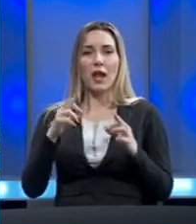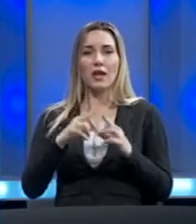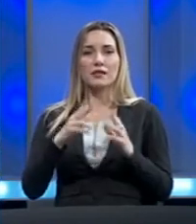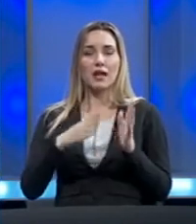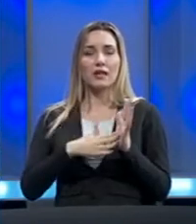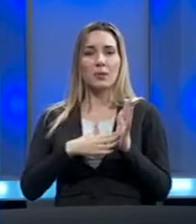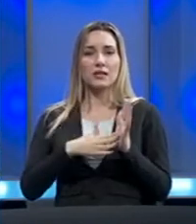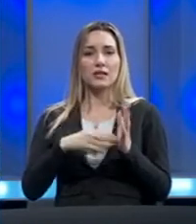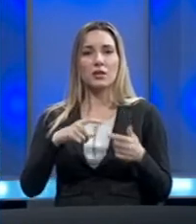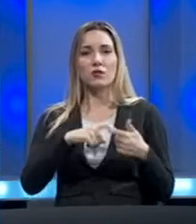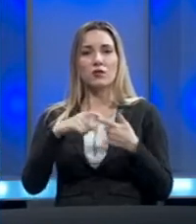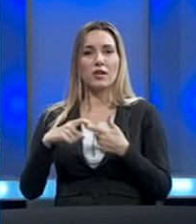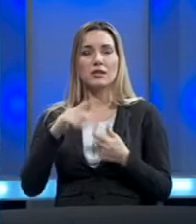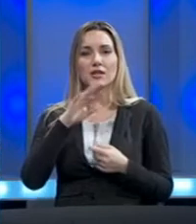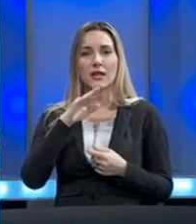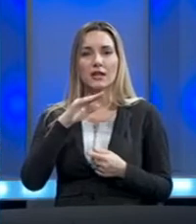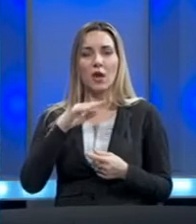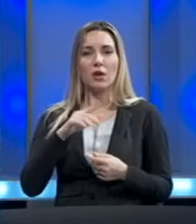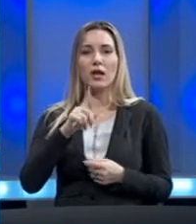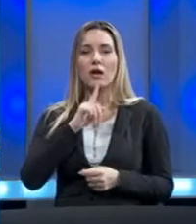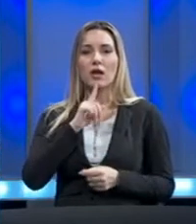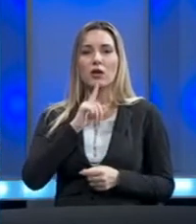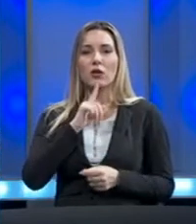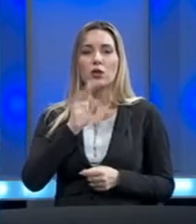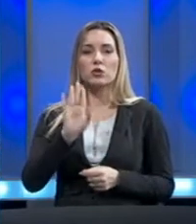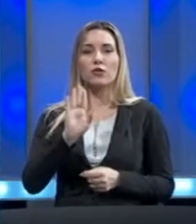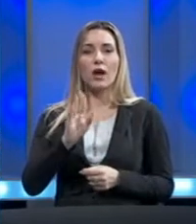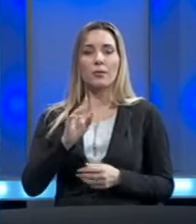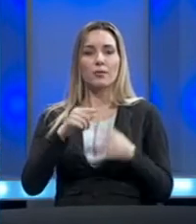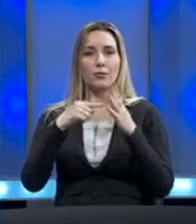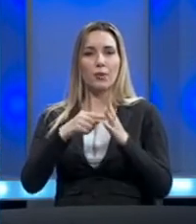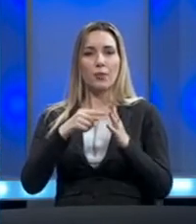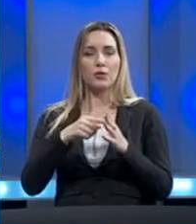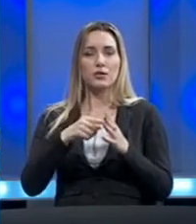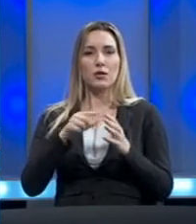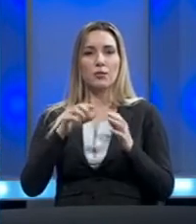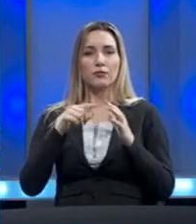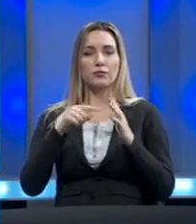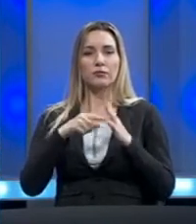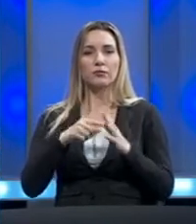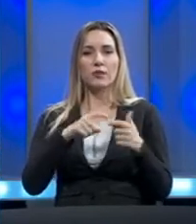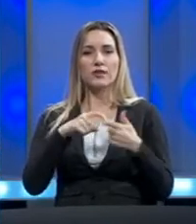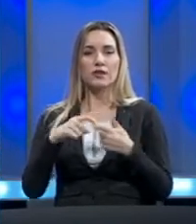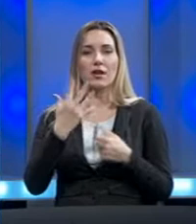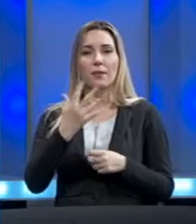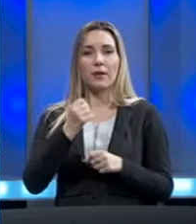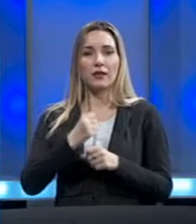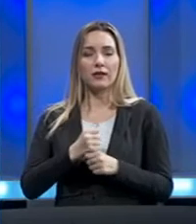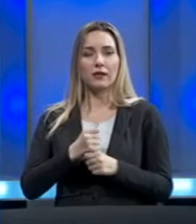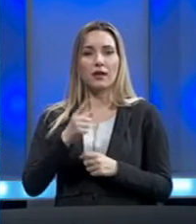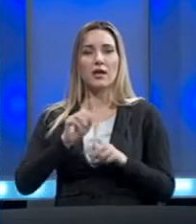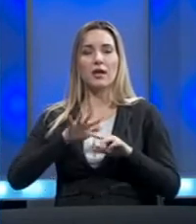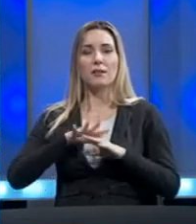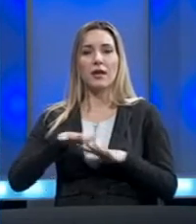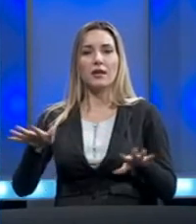Mastilović, avizano za teorije koje su vam proporcionalne u povezivanju mobilne mreže pete generacije i pandemije